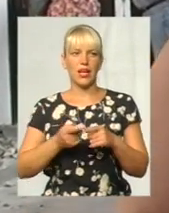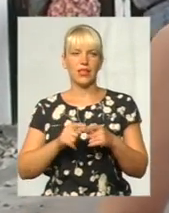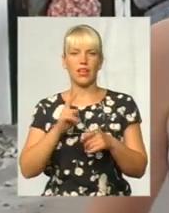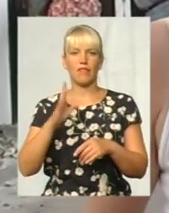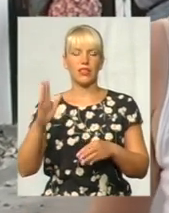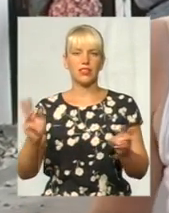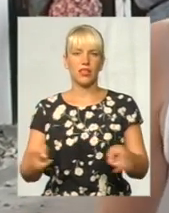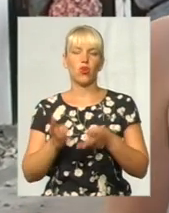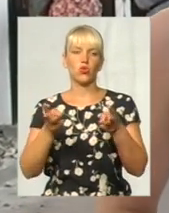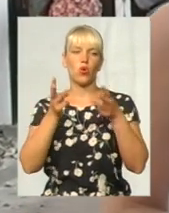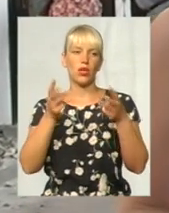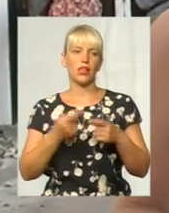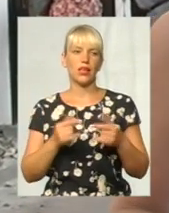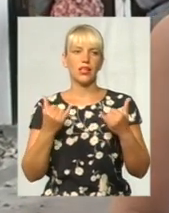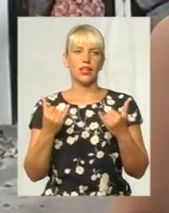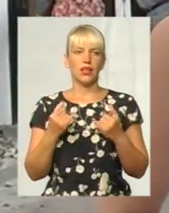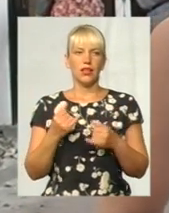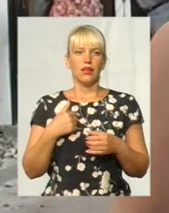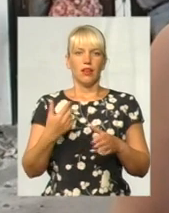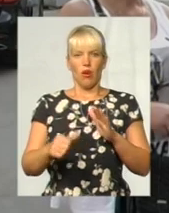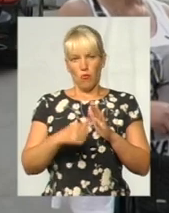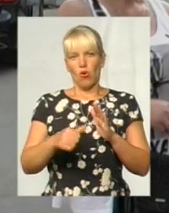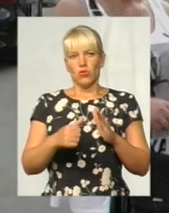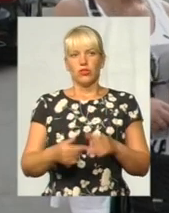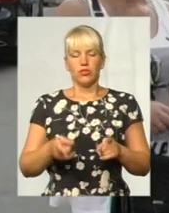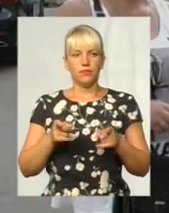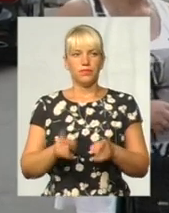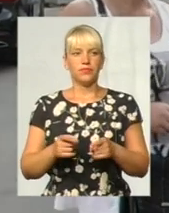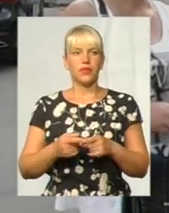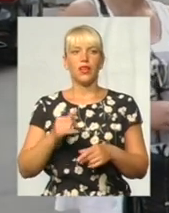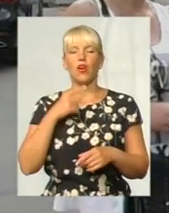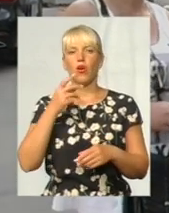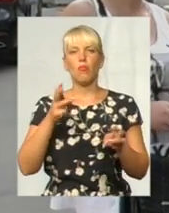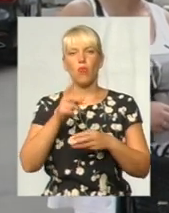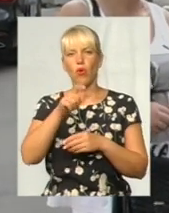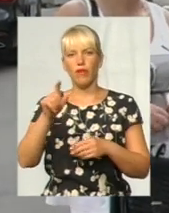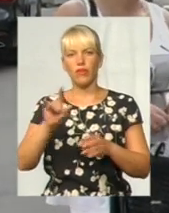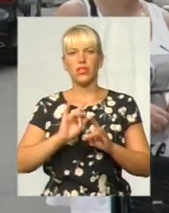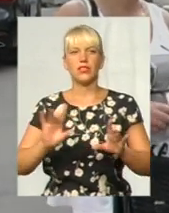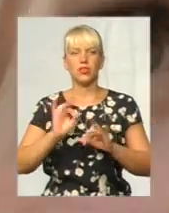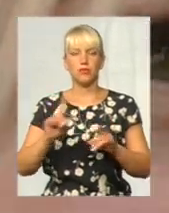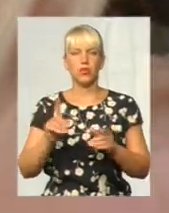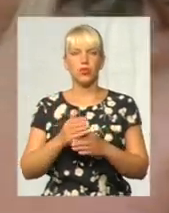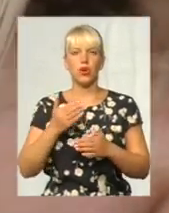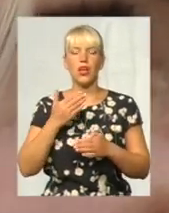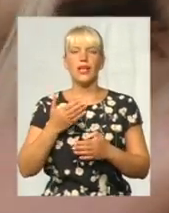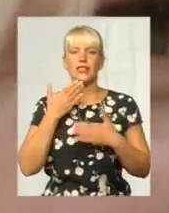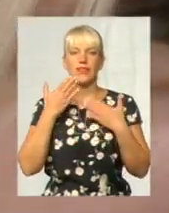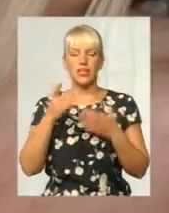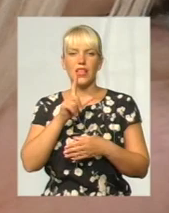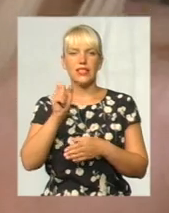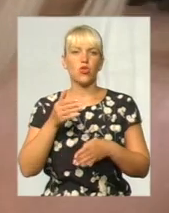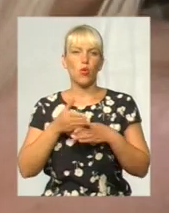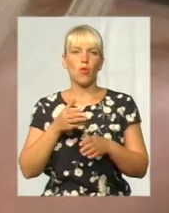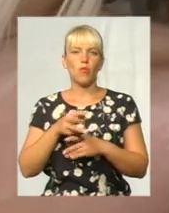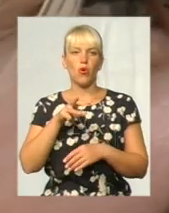згоріла, і бомж. Погорільці розповідають, зверталися по допомогу до мерії, але чіткої відповіді